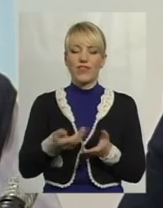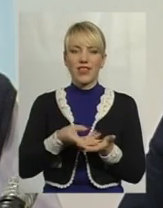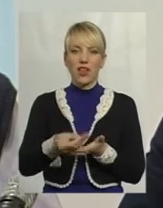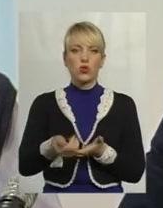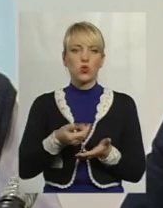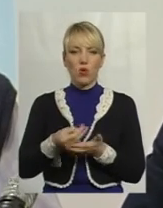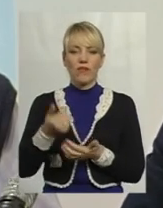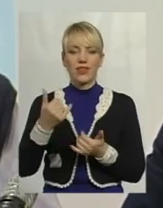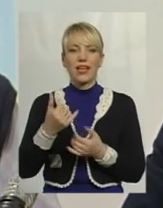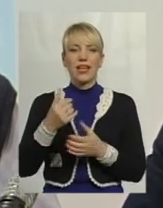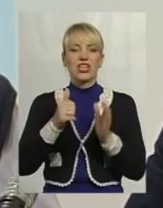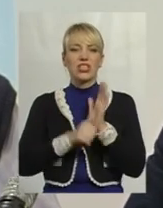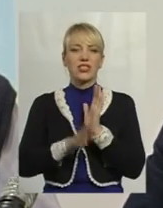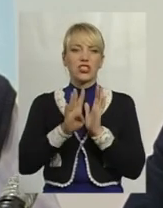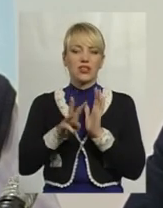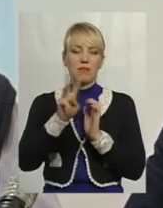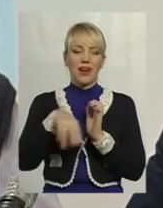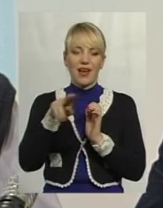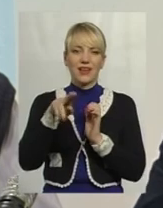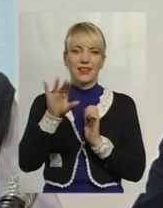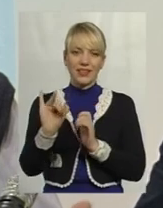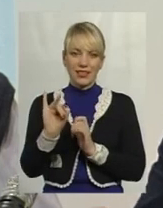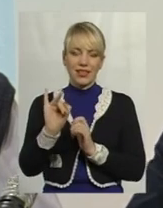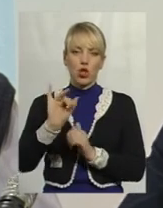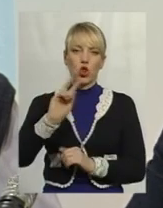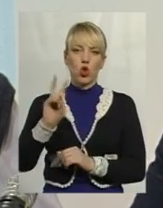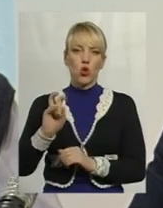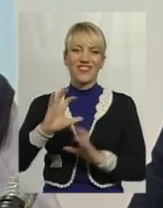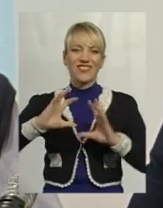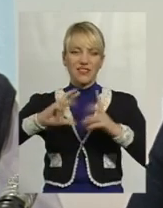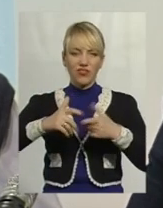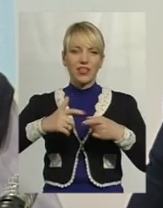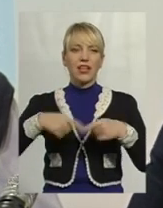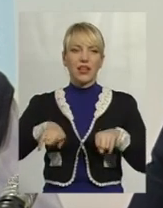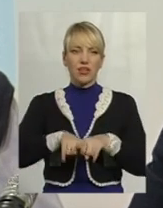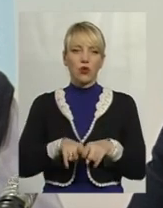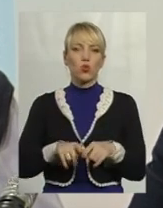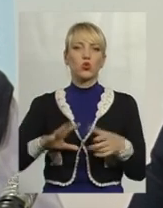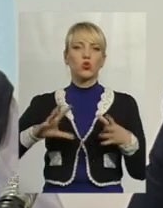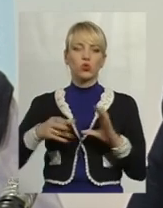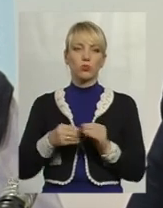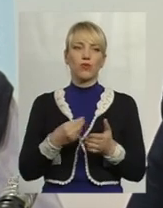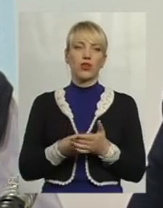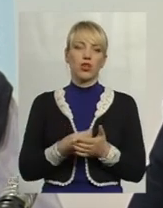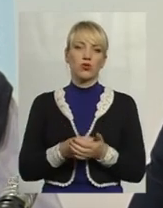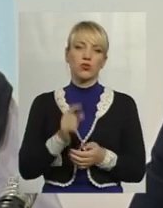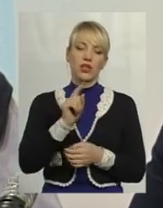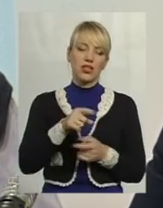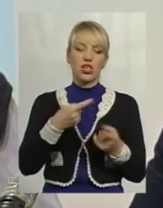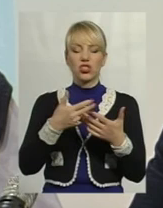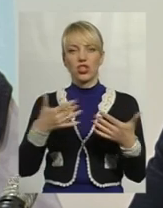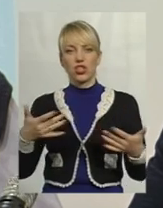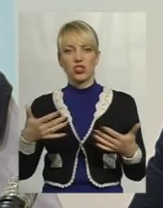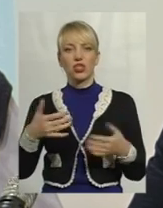на сьогодні 64 мільярди доларів у світі, на таку суму фінансуються про ті чи інші проекти. В